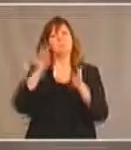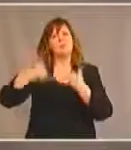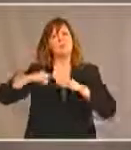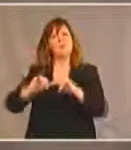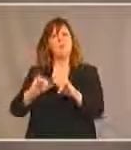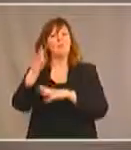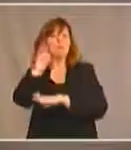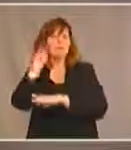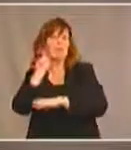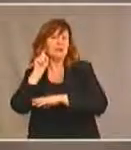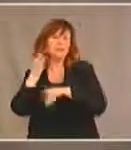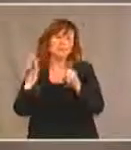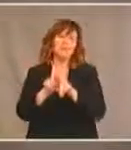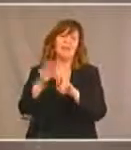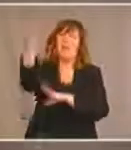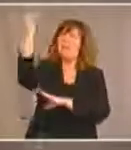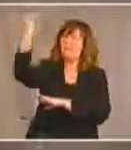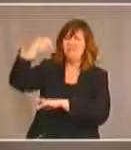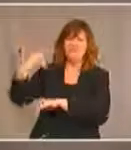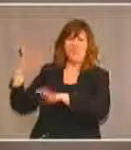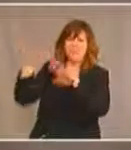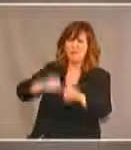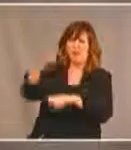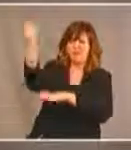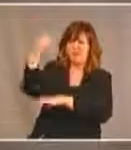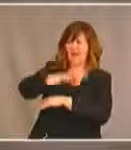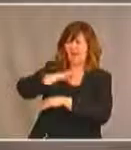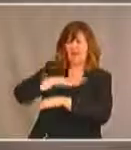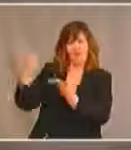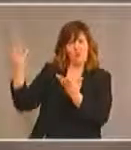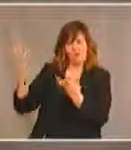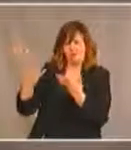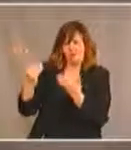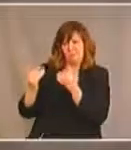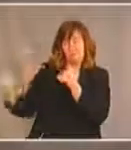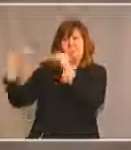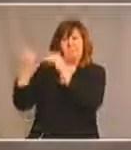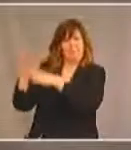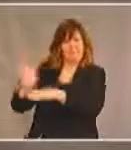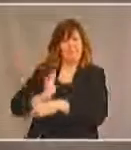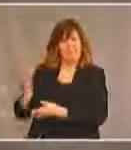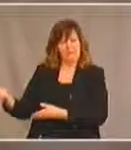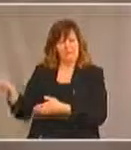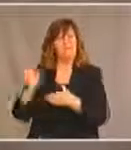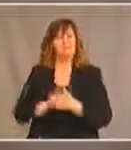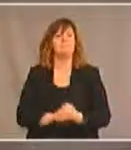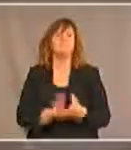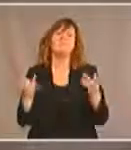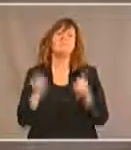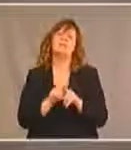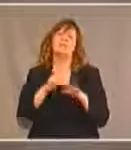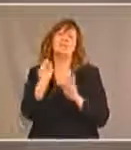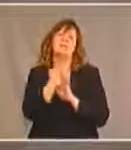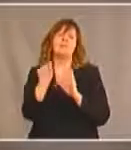avant la colonisation. Troisièmement, c'est un outil qui nous permet de lever le voile sur le statut socio